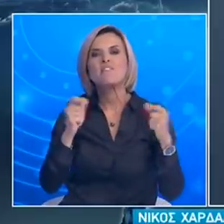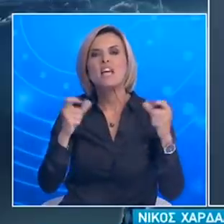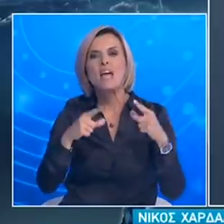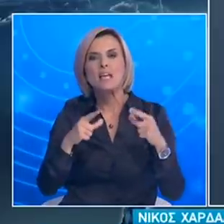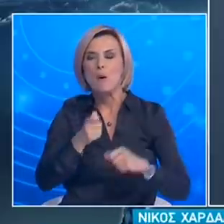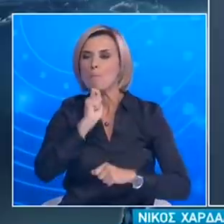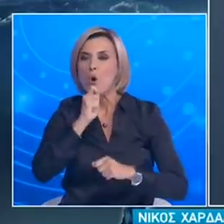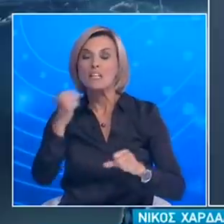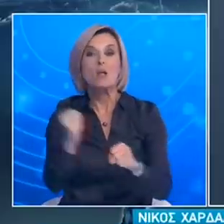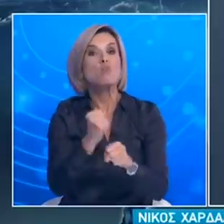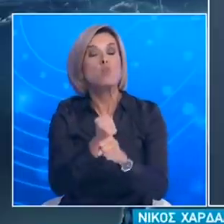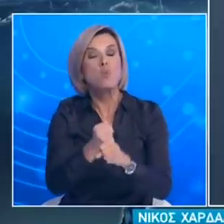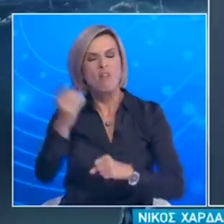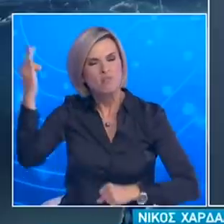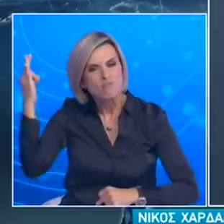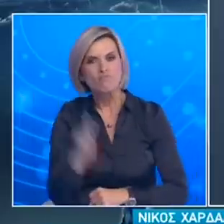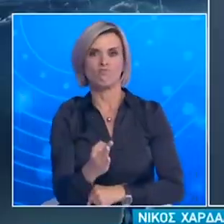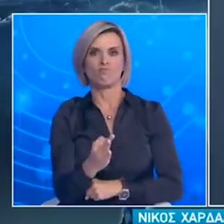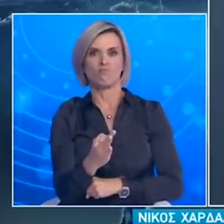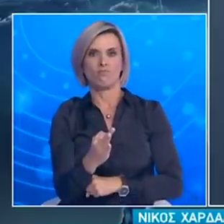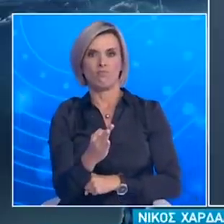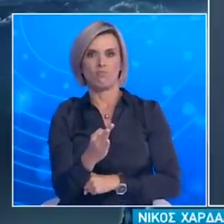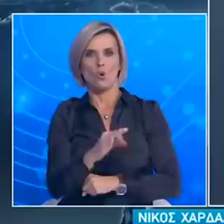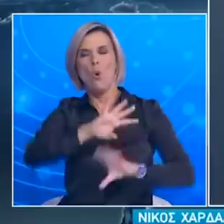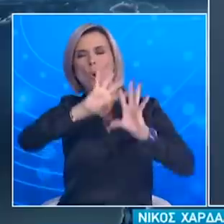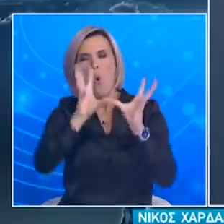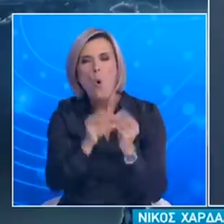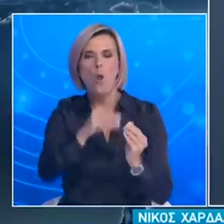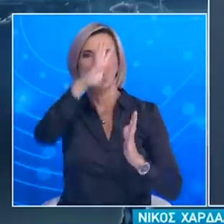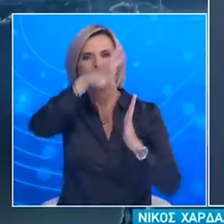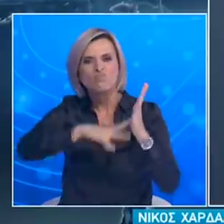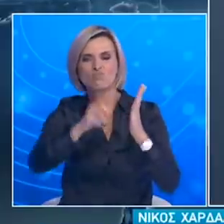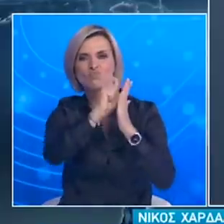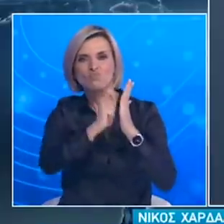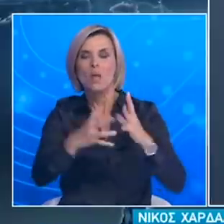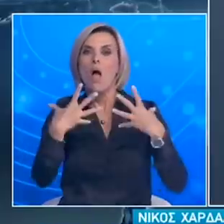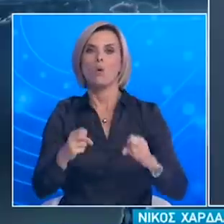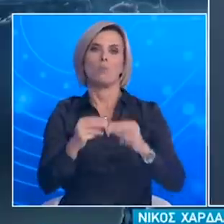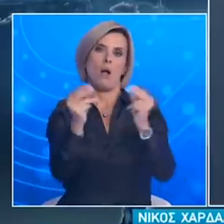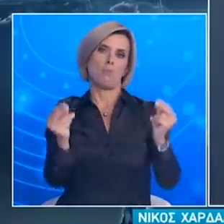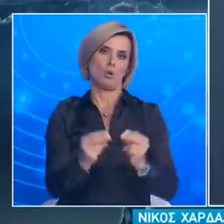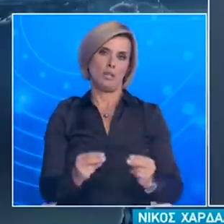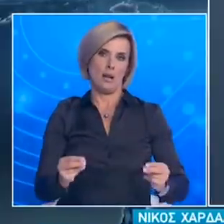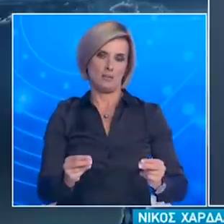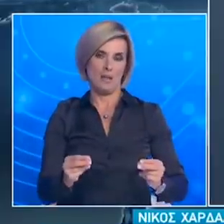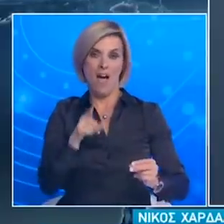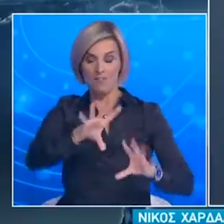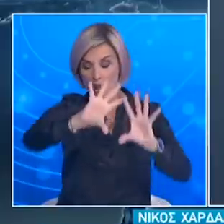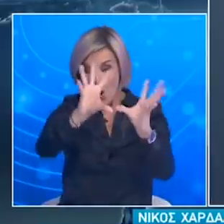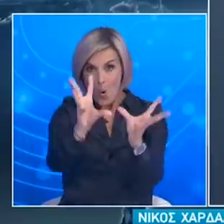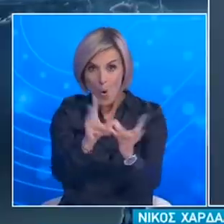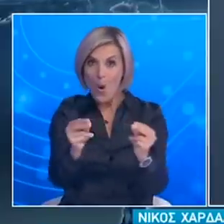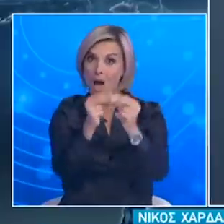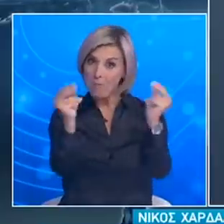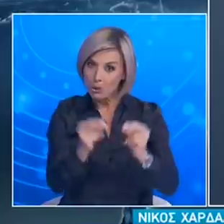έχει κάνει τεράστια δουλειά Πάνω στο κομμάτι των διάφορων πλατφορμών που χρειαζόμαστε Για να μπορούμε να έχουμε αποτελέσματα Και αυτά τα αποτελέσματα είναι αυτά